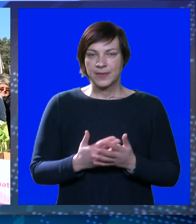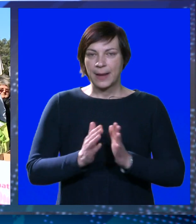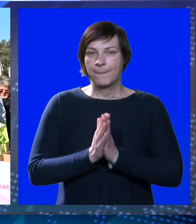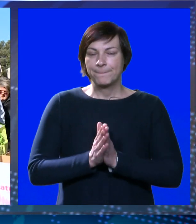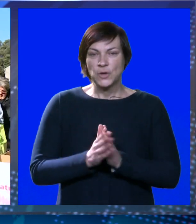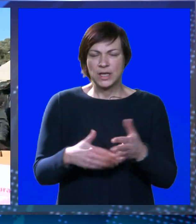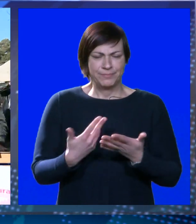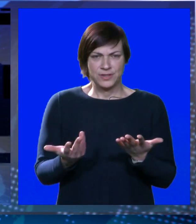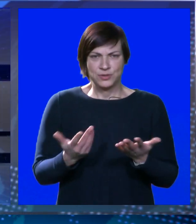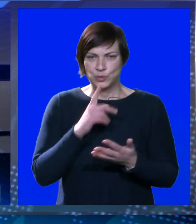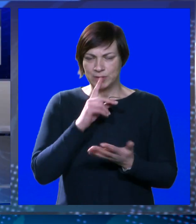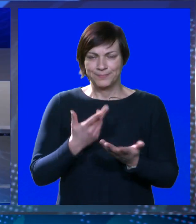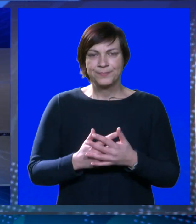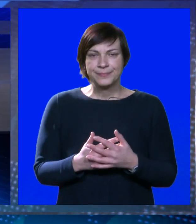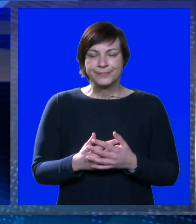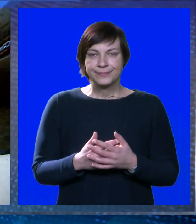molite, šestu.